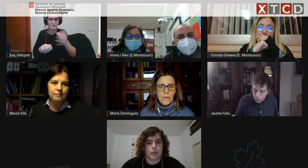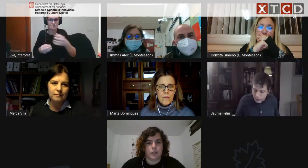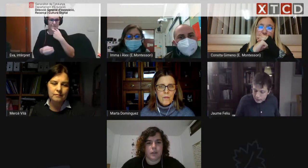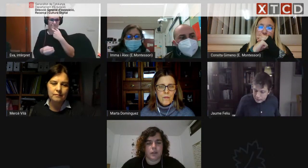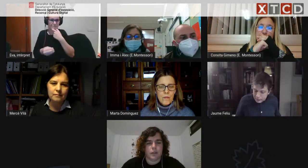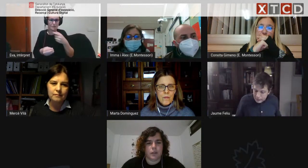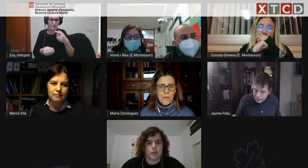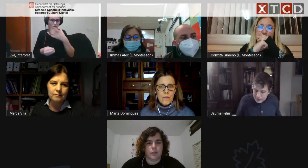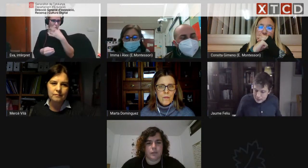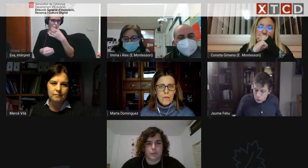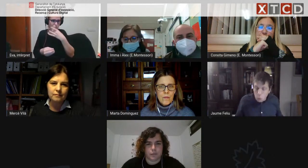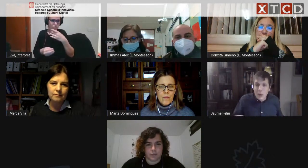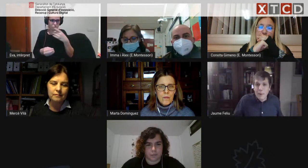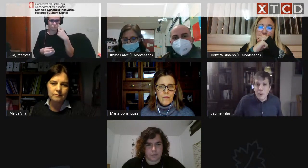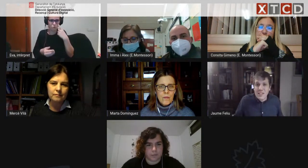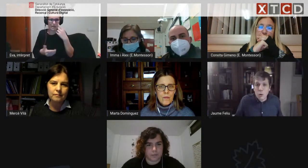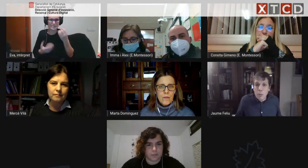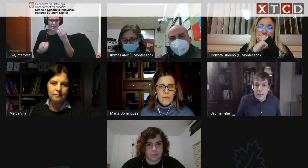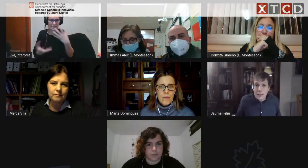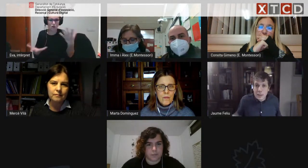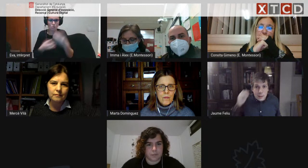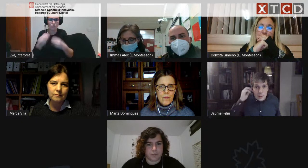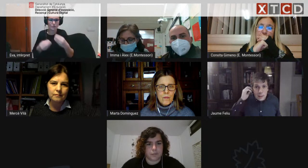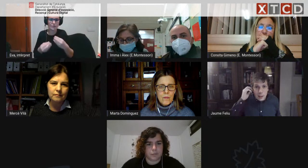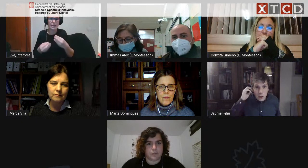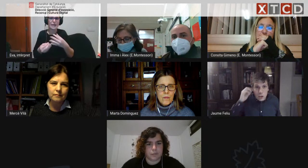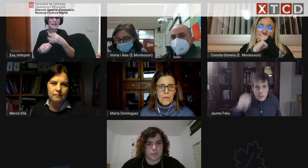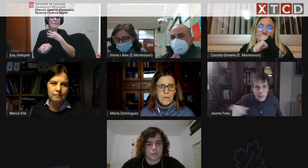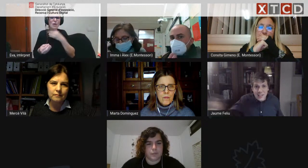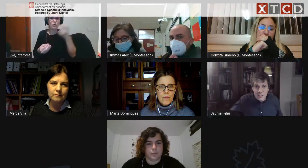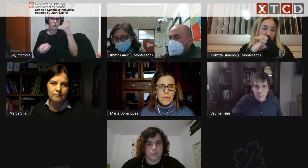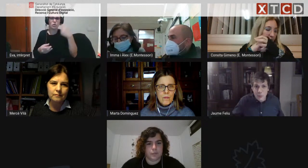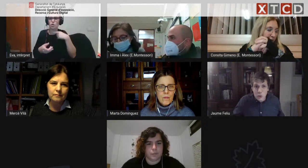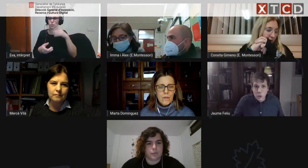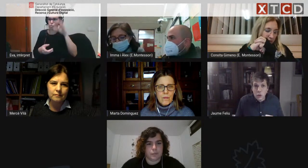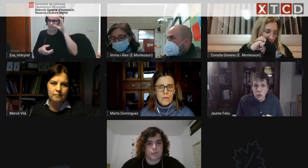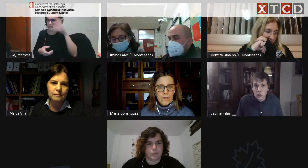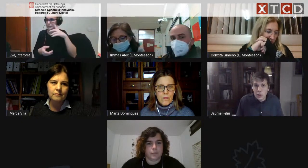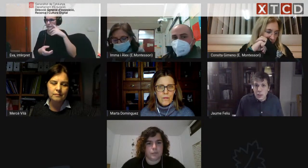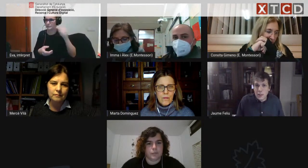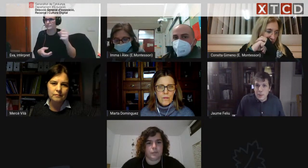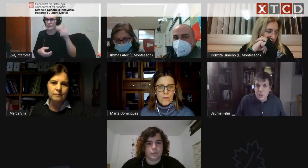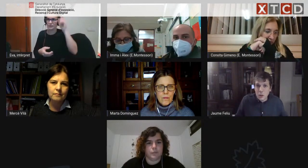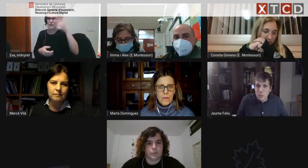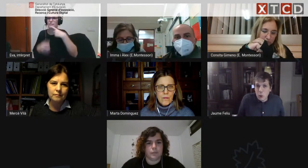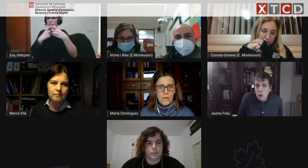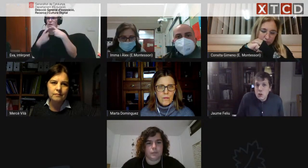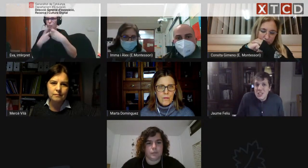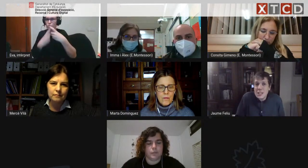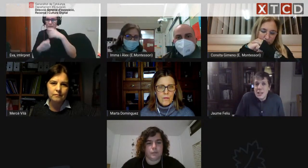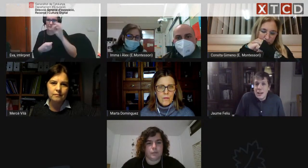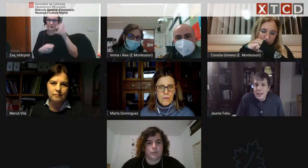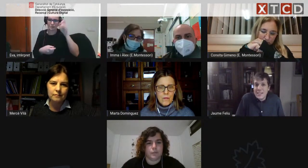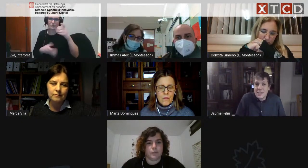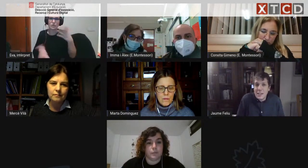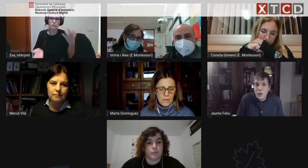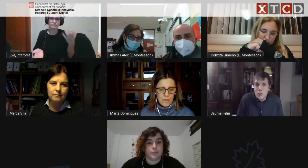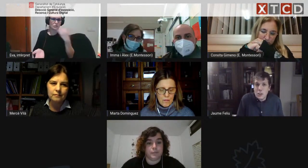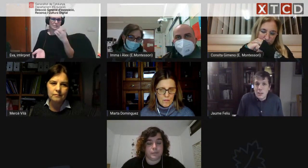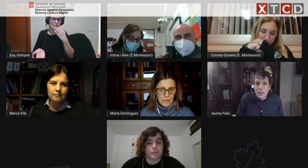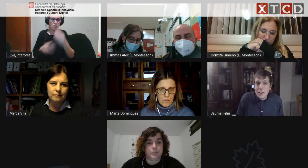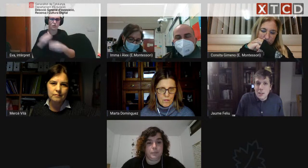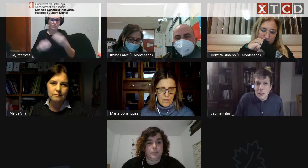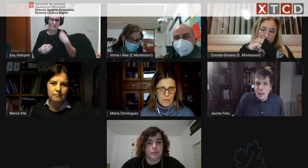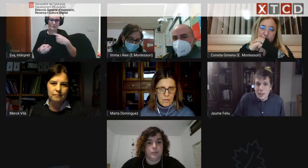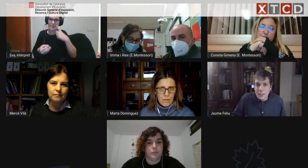conèixer una mica com ho heu és incorporar la veu dels alumnes he sentit diagnoses i enquestes de professors i he vist coses però no sé si en aquestes